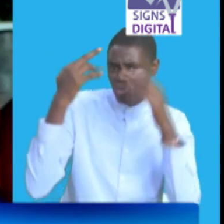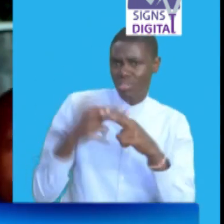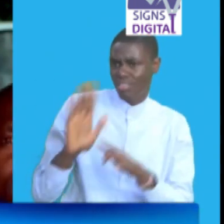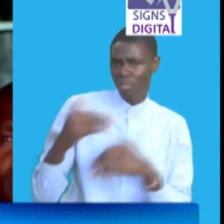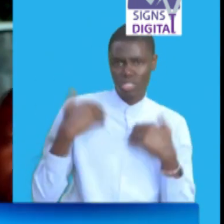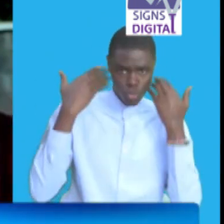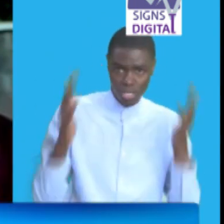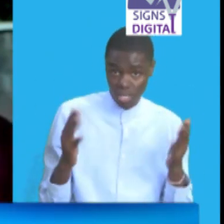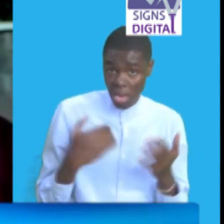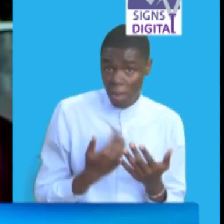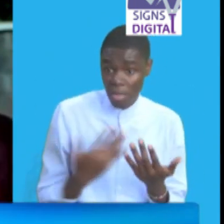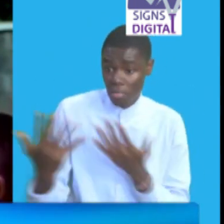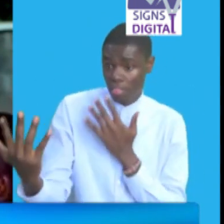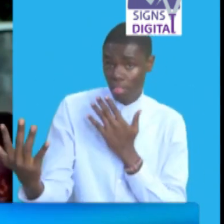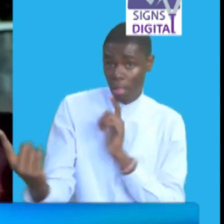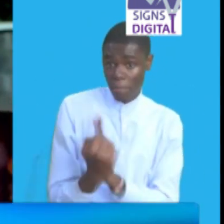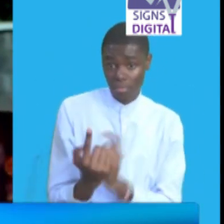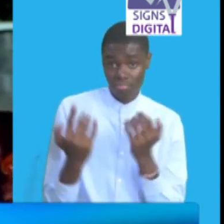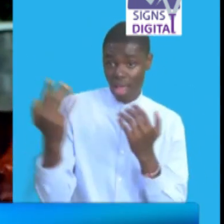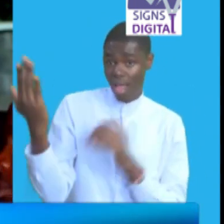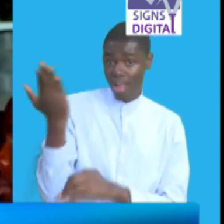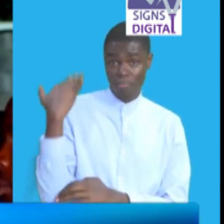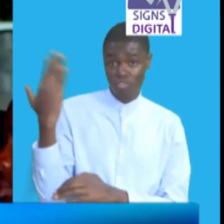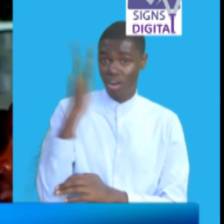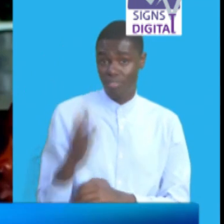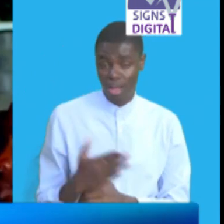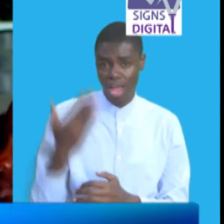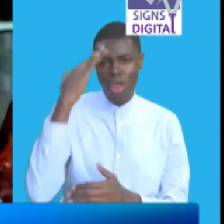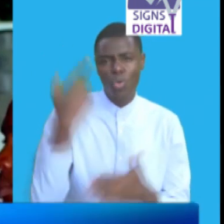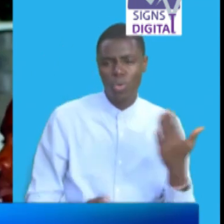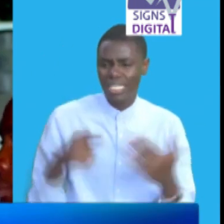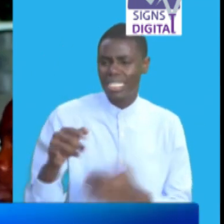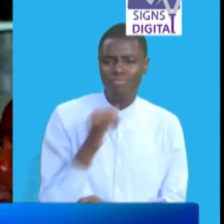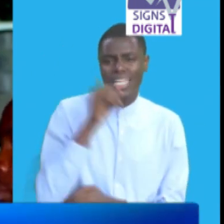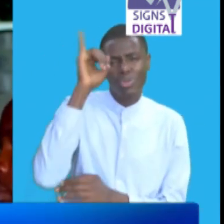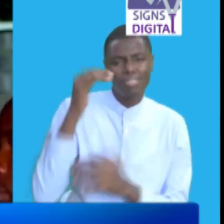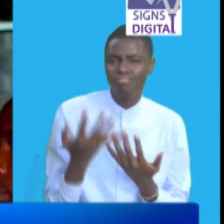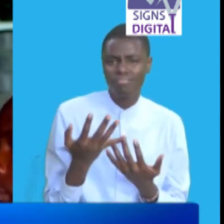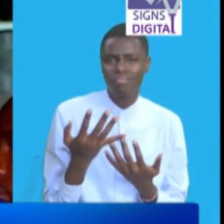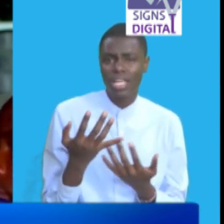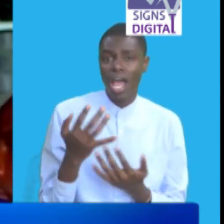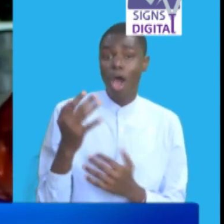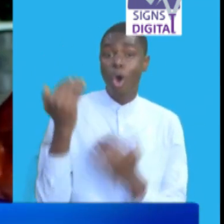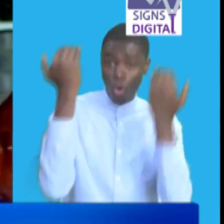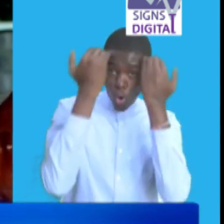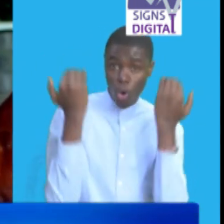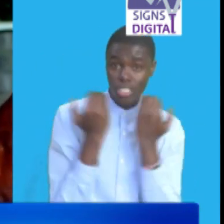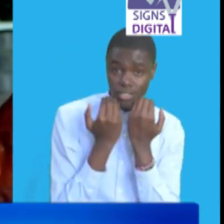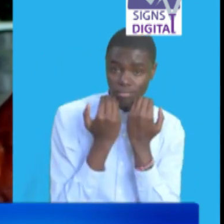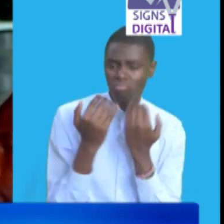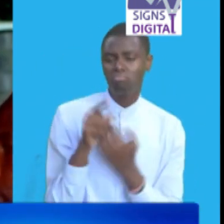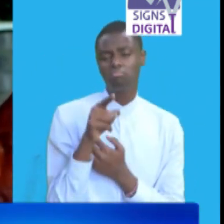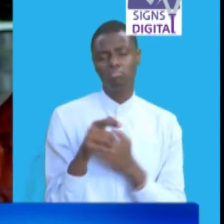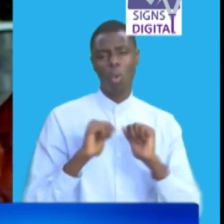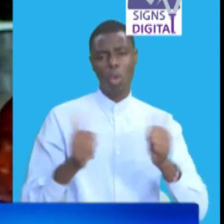hawa hata mimi siwai kukutana na hawa what i know is that innocent boys and that is why the court had seen that it fit